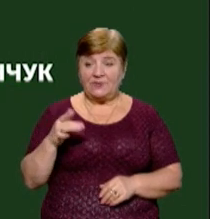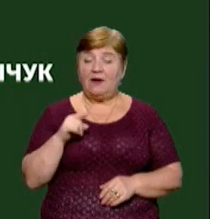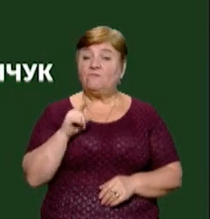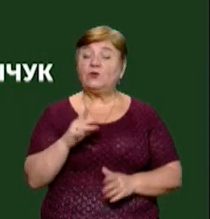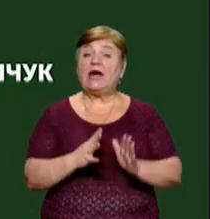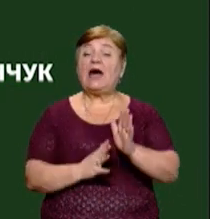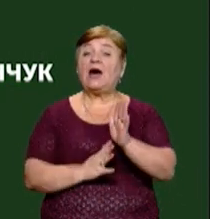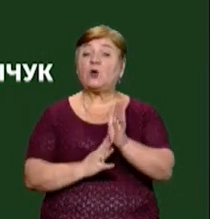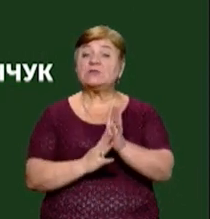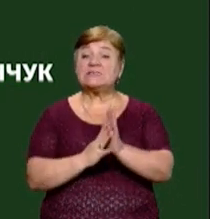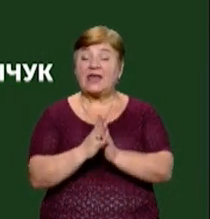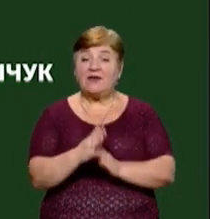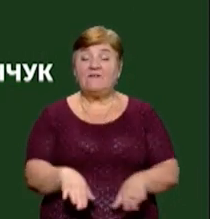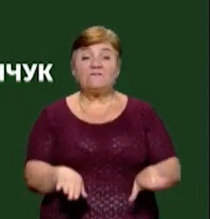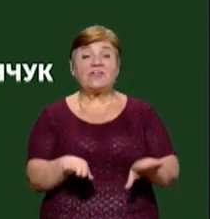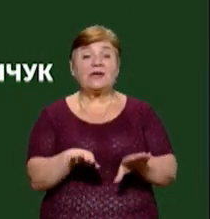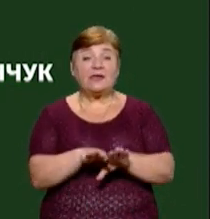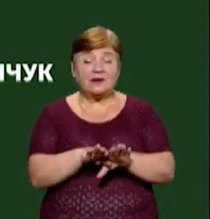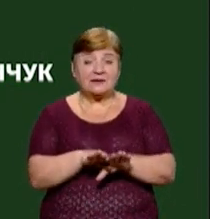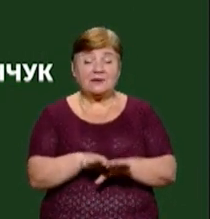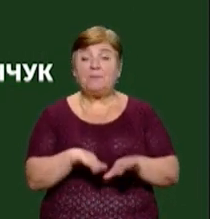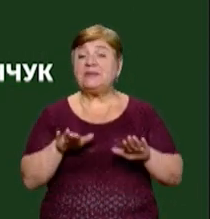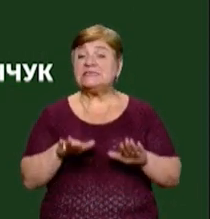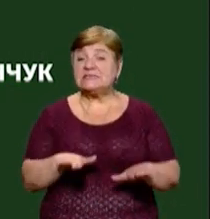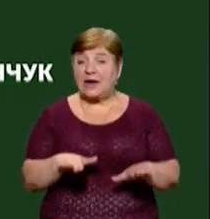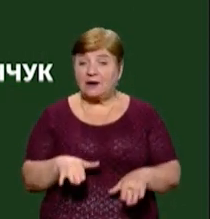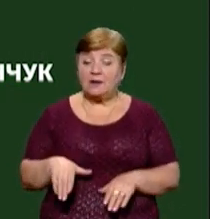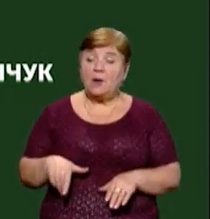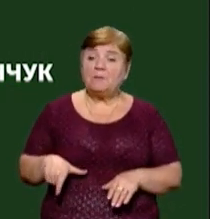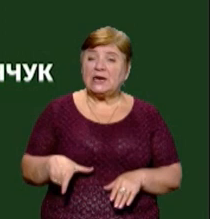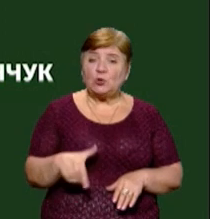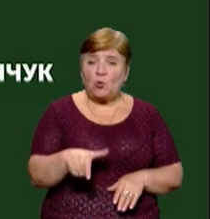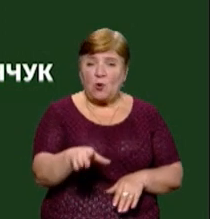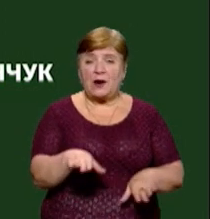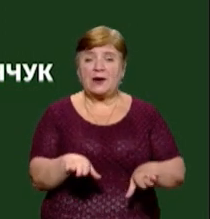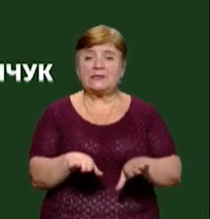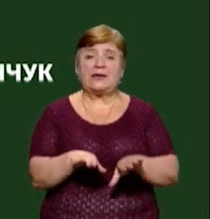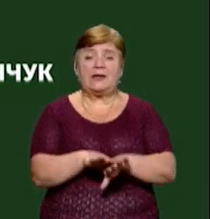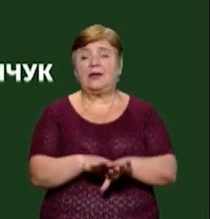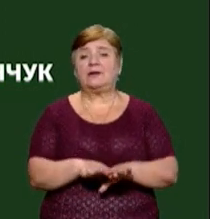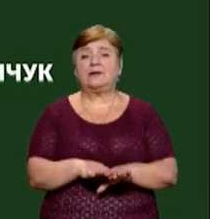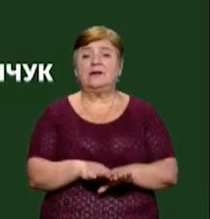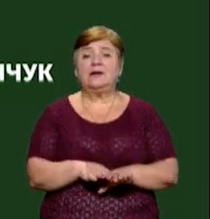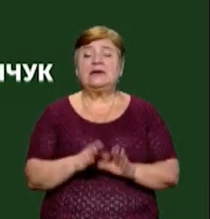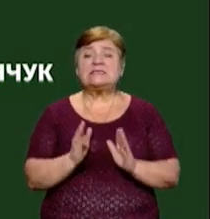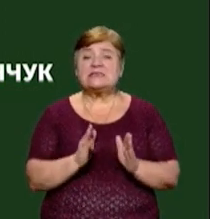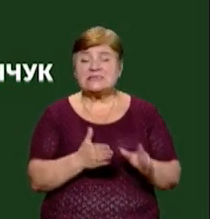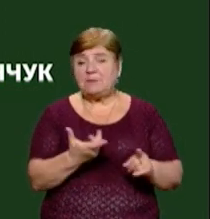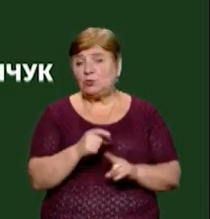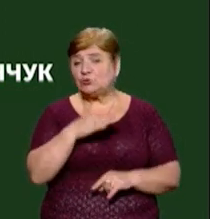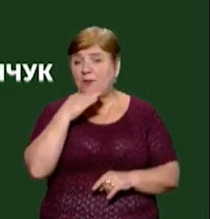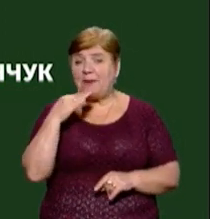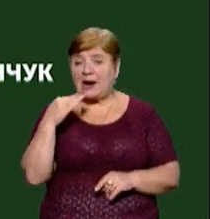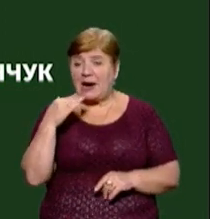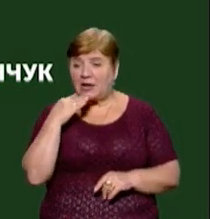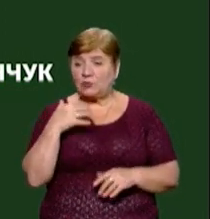у всіх таких устарищах, ущених місцях, дорогах, в яких таких трансформованих екосистемах, дуже багато